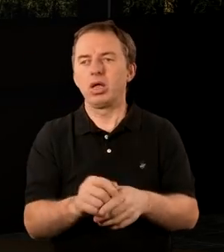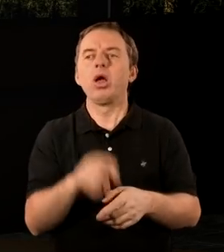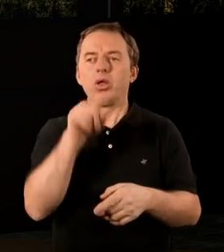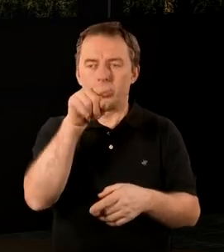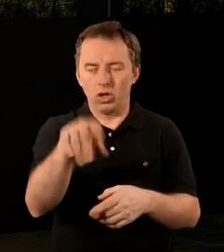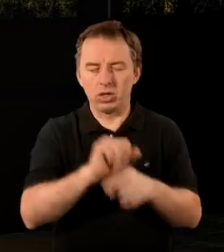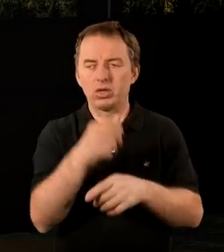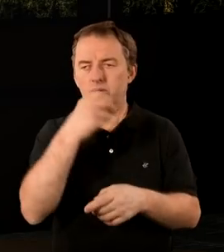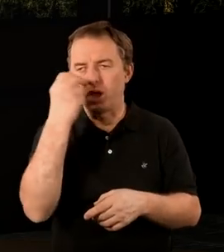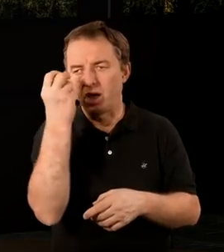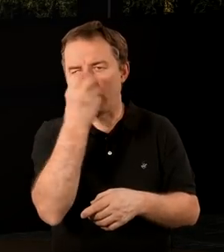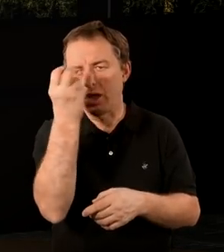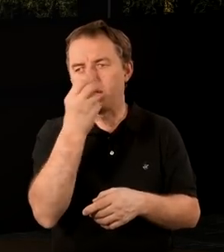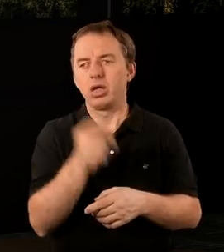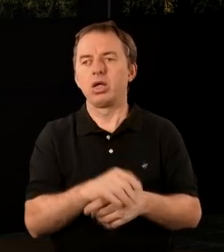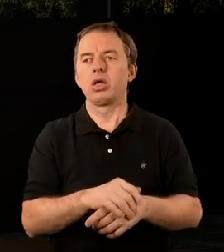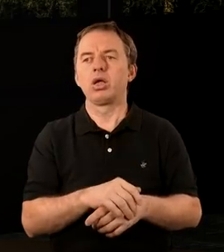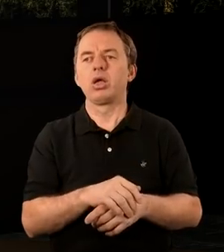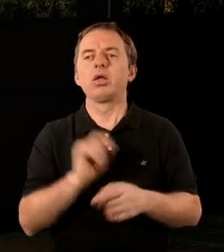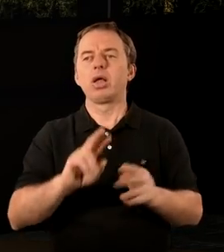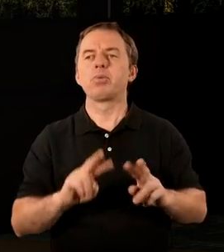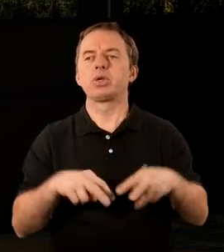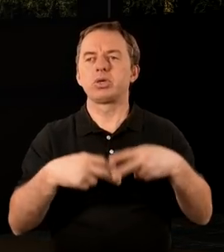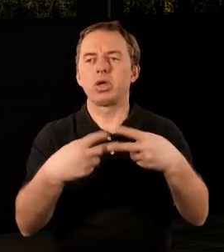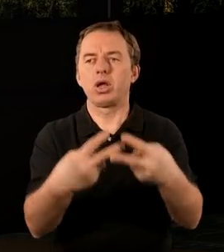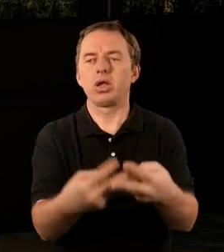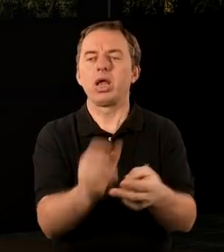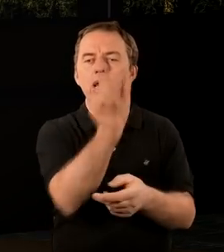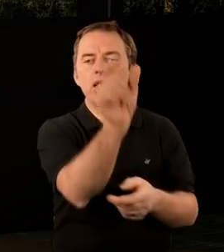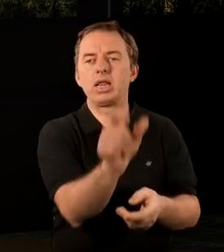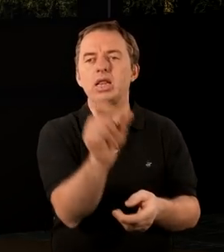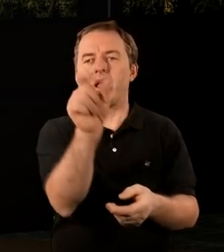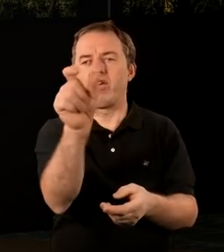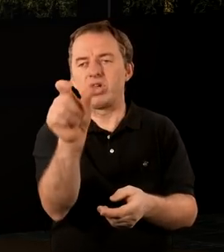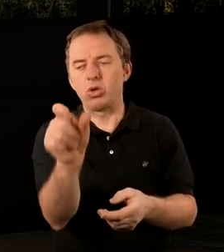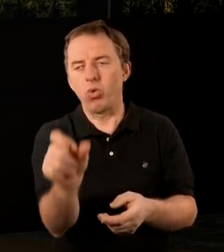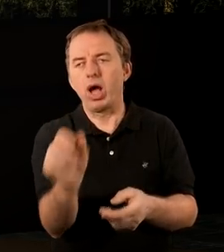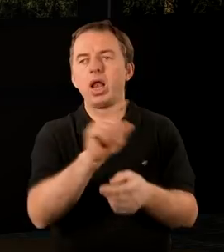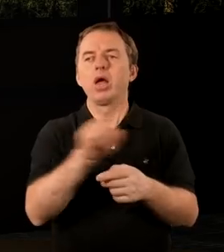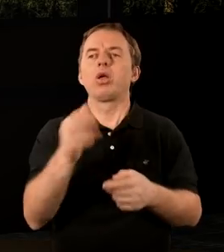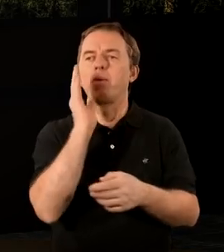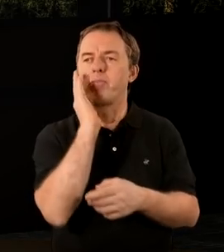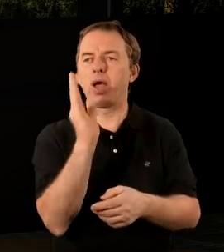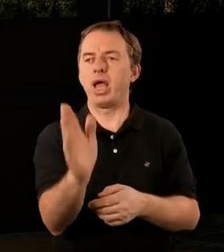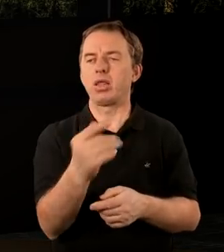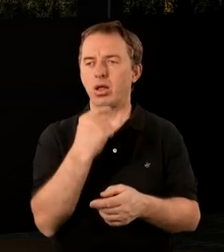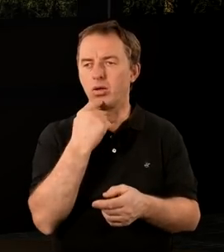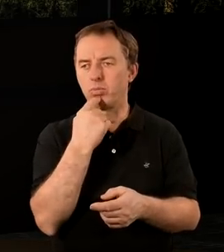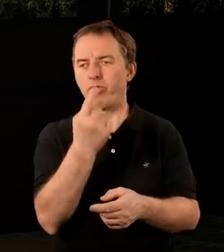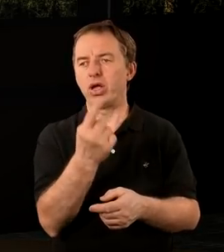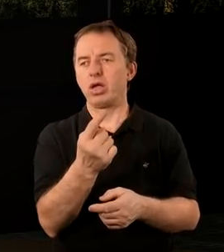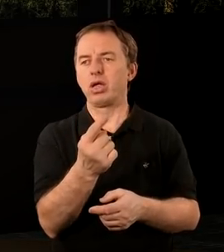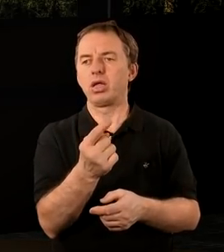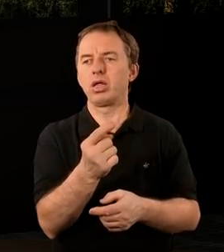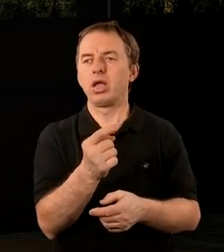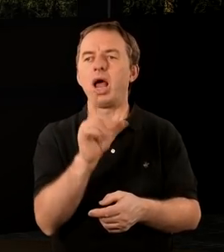zboru. I to jest też ciekawe. Czyli takie przesłanie nawet indywidualne w tym sensie, że będąc powiedzmy